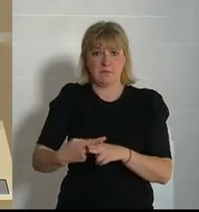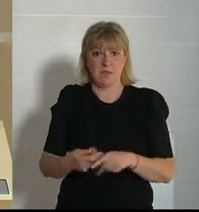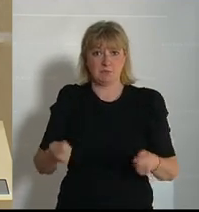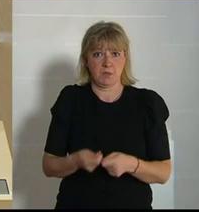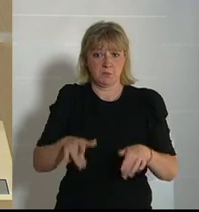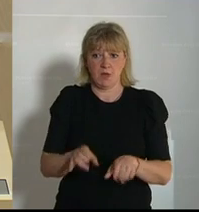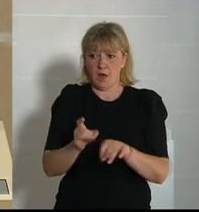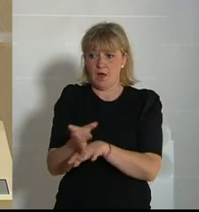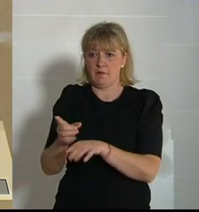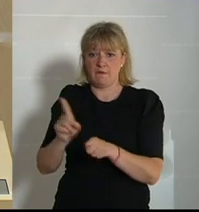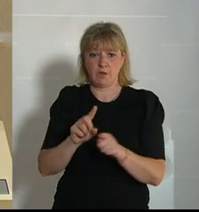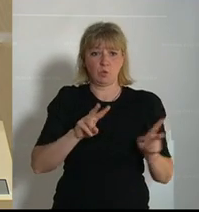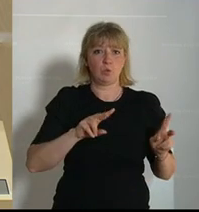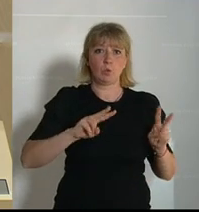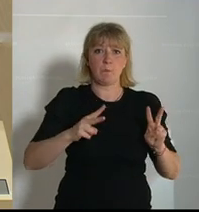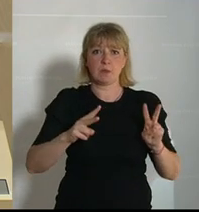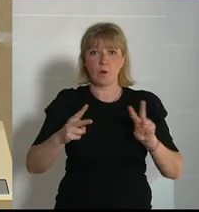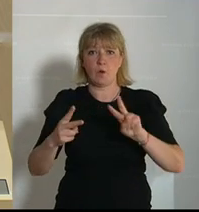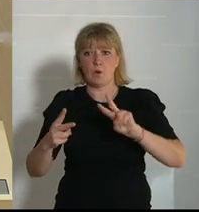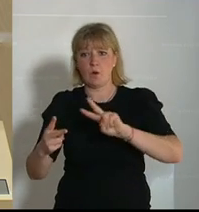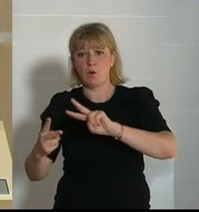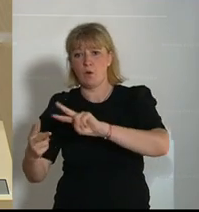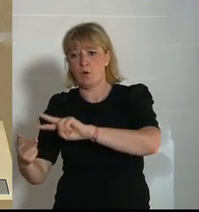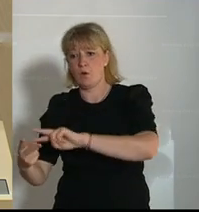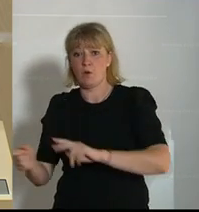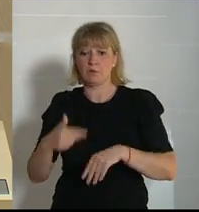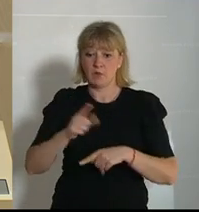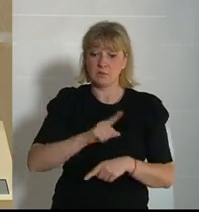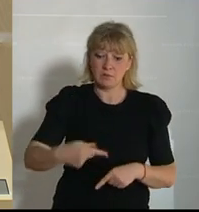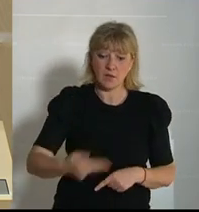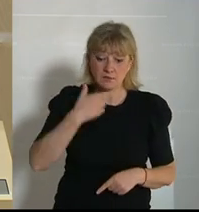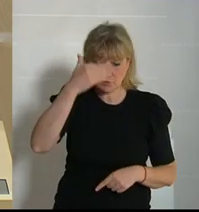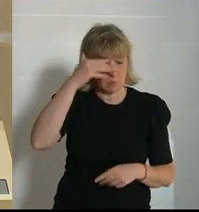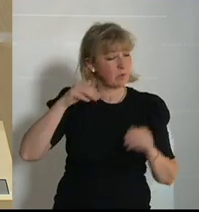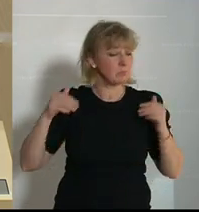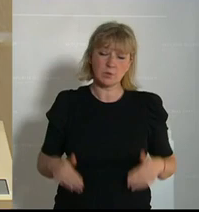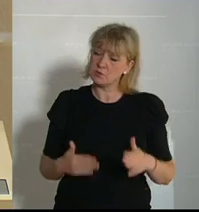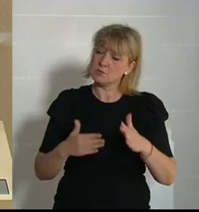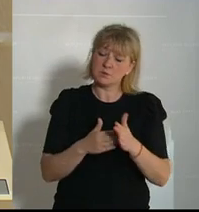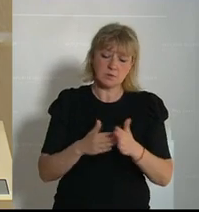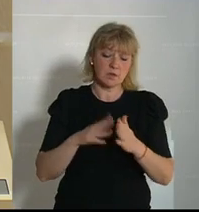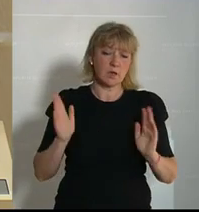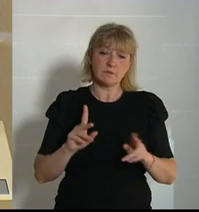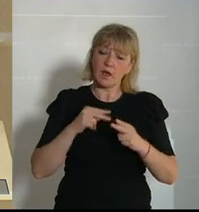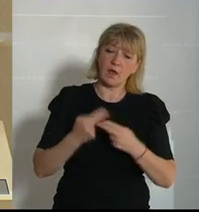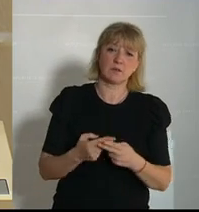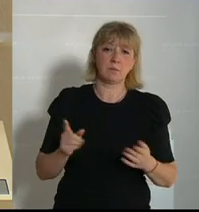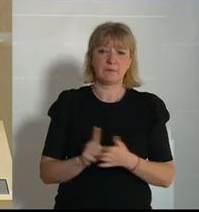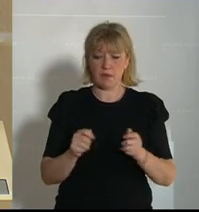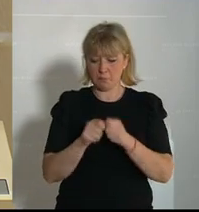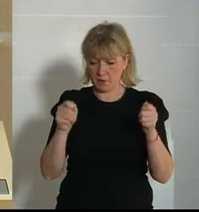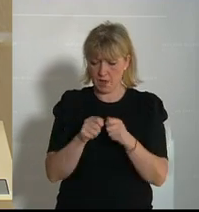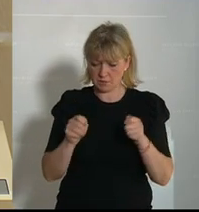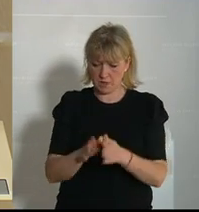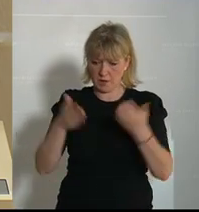hat das Auswirkungen, wie ein Domino-Effekt. Also spätestens nach dem Sommer muss ein angepasster Maßnahmenkatalog vorgelegt werden, um